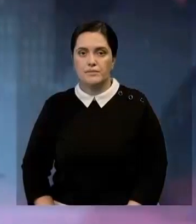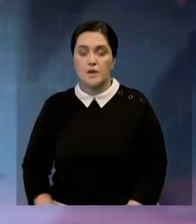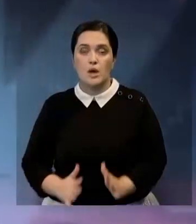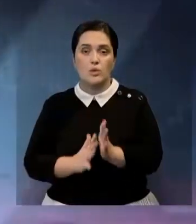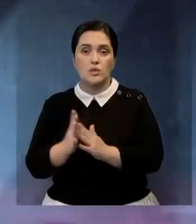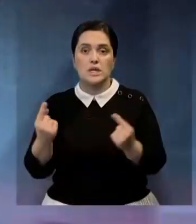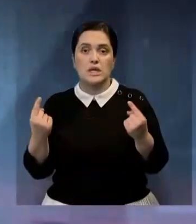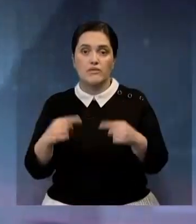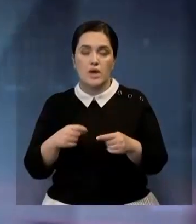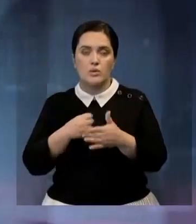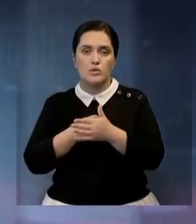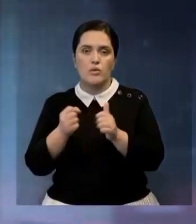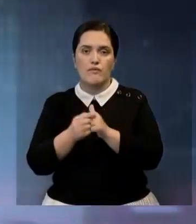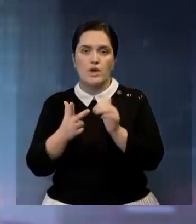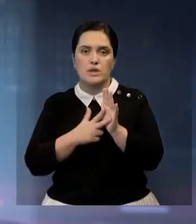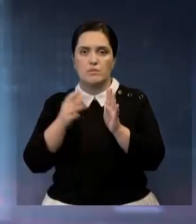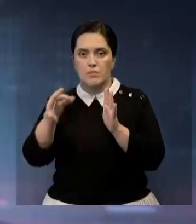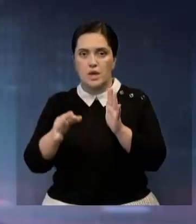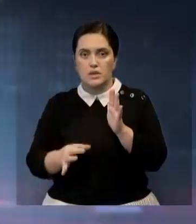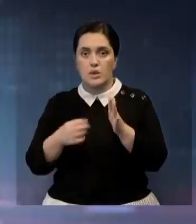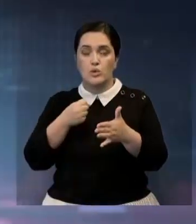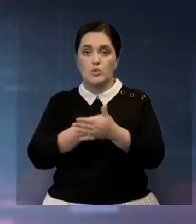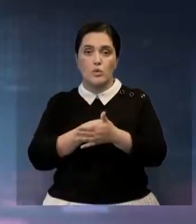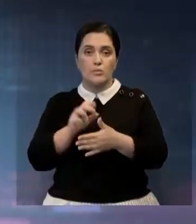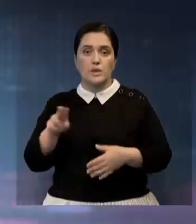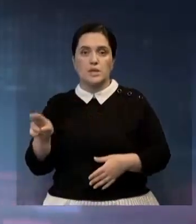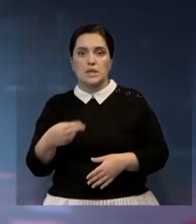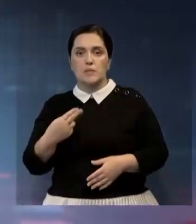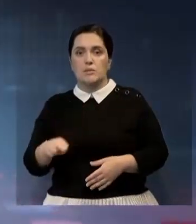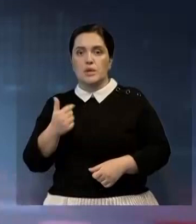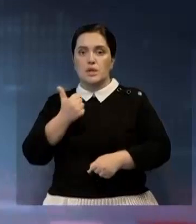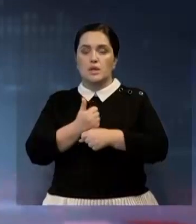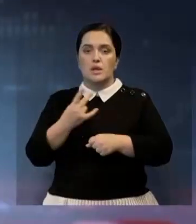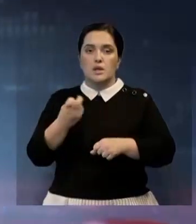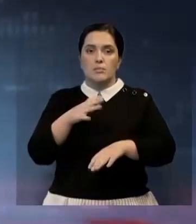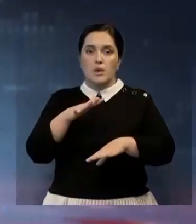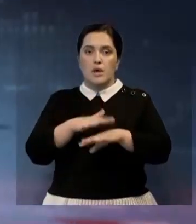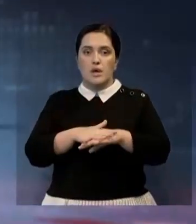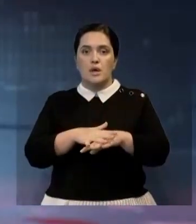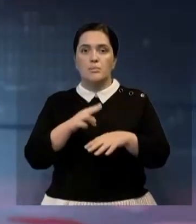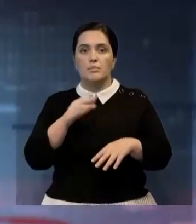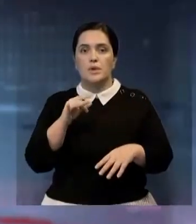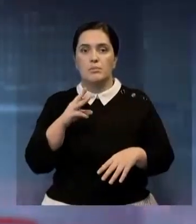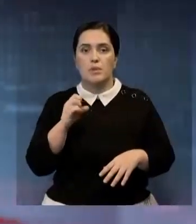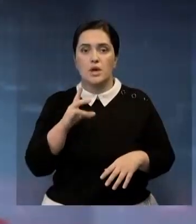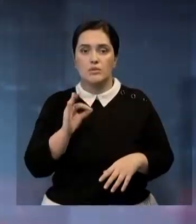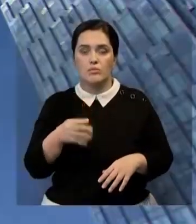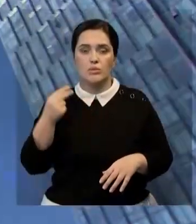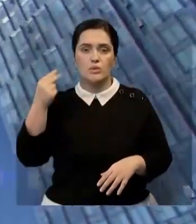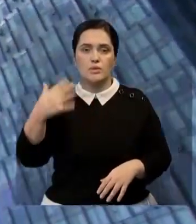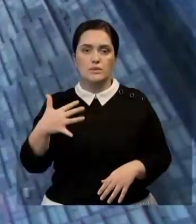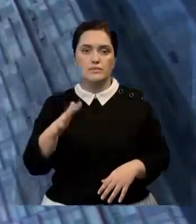Рост инфляции до 18% прогнозируют до конца года. Об этом заявил сегодня глава Нацбанка. По словам Галамжана